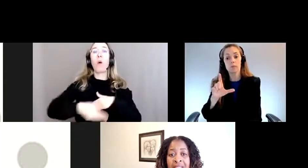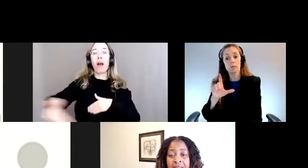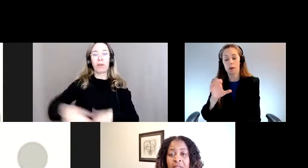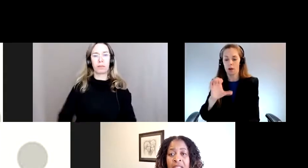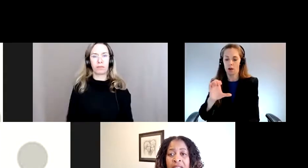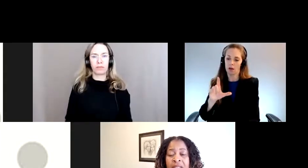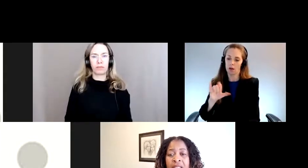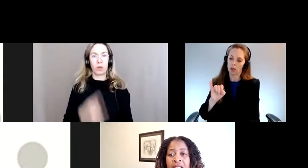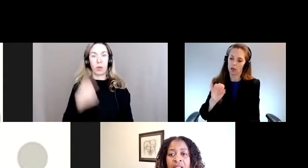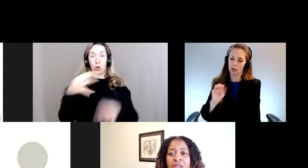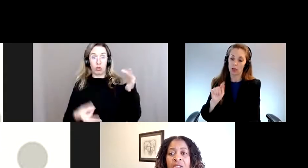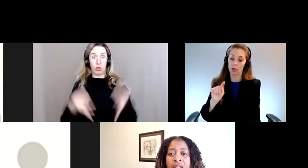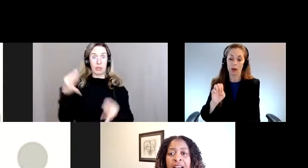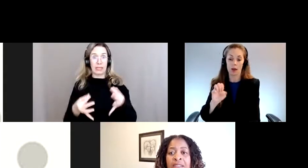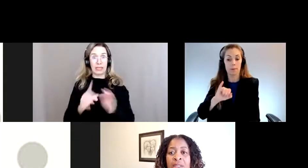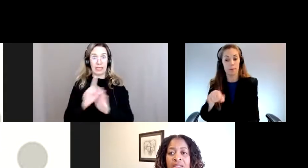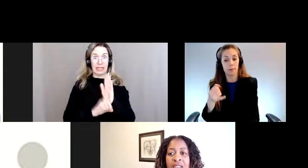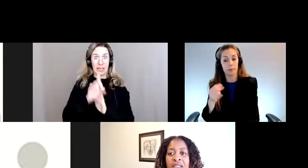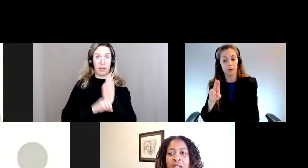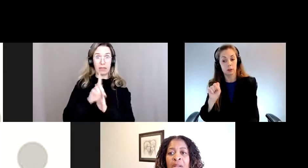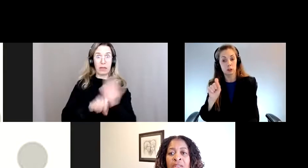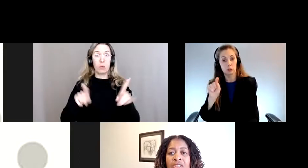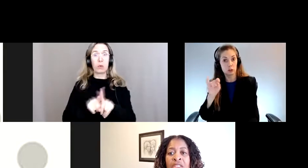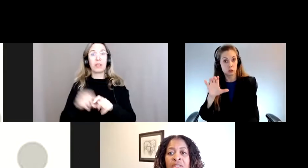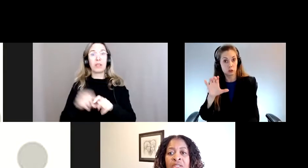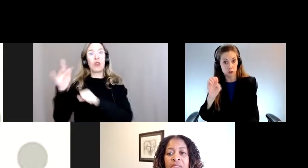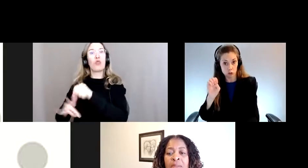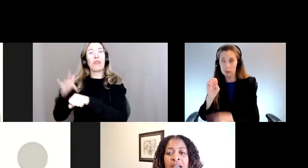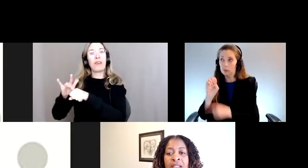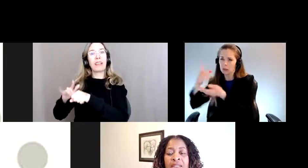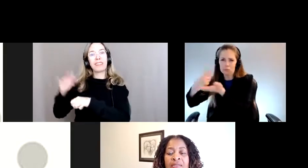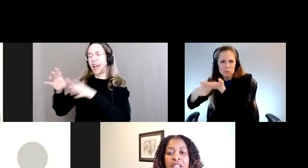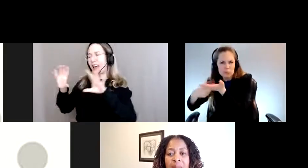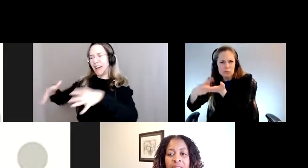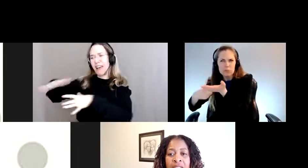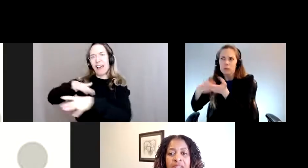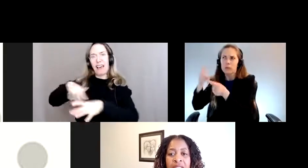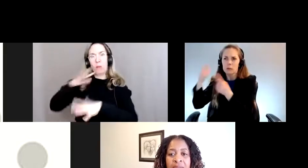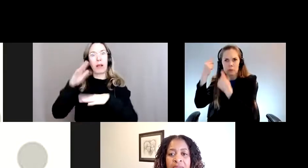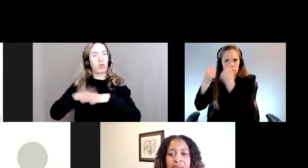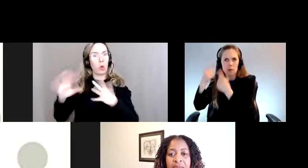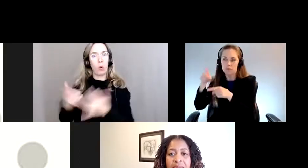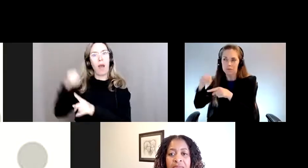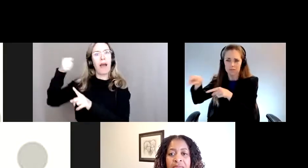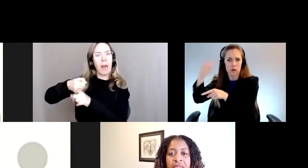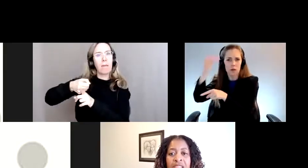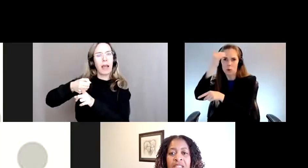pour la justice climatique et puis dans une certaine mesure dans le monde universitaire, on a beaucoup parlé des impacts